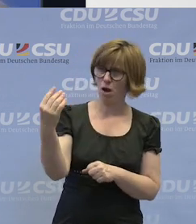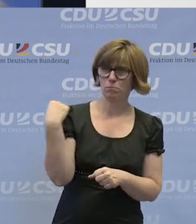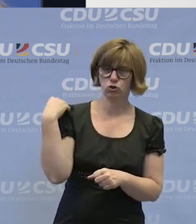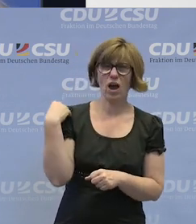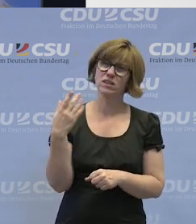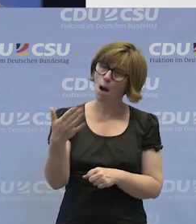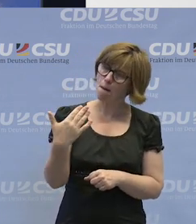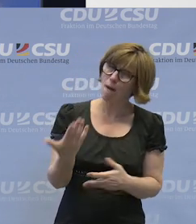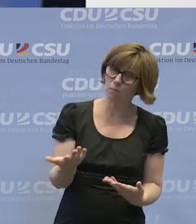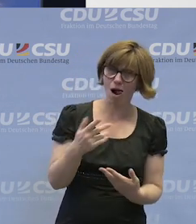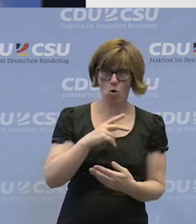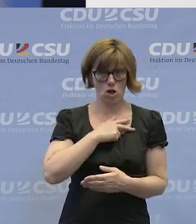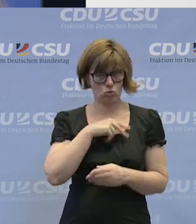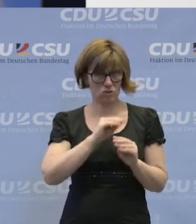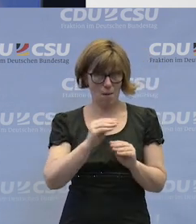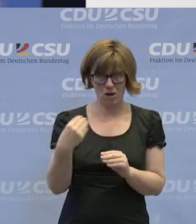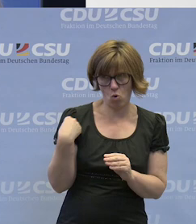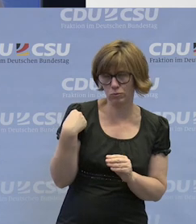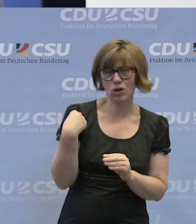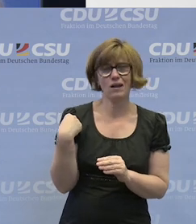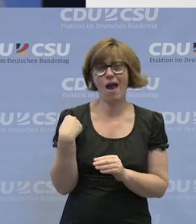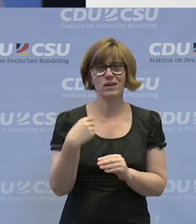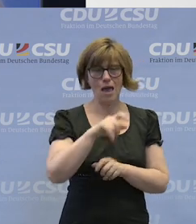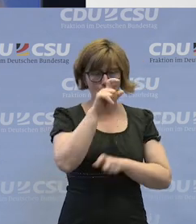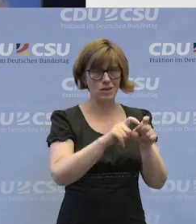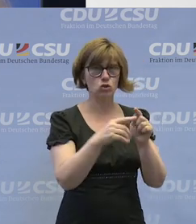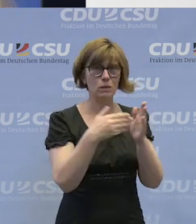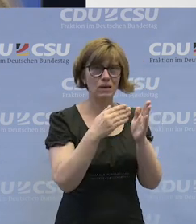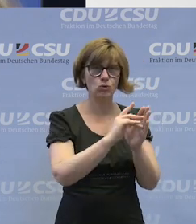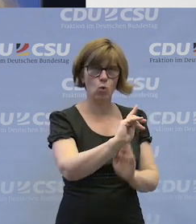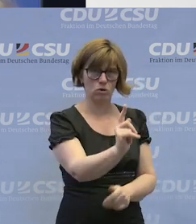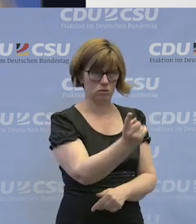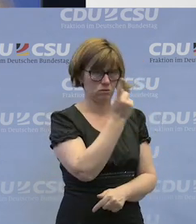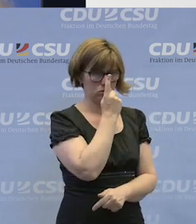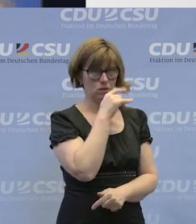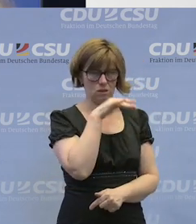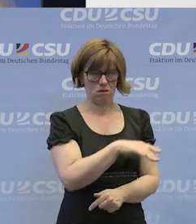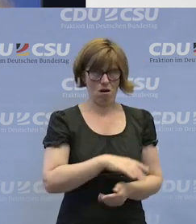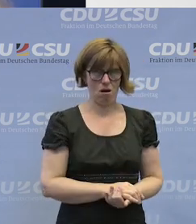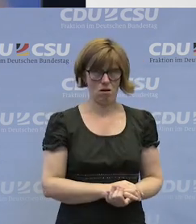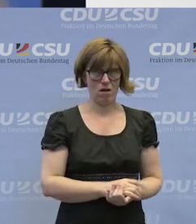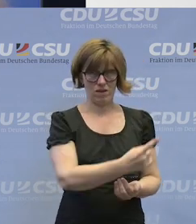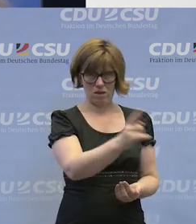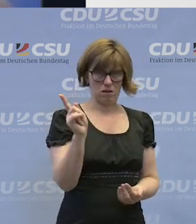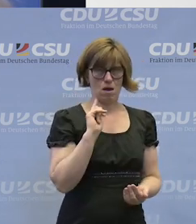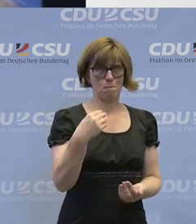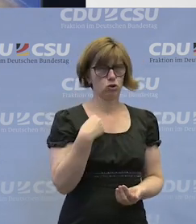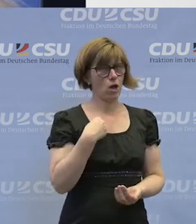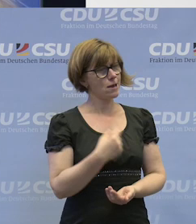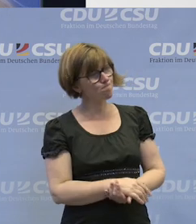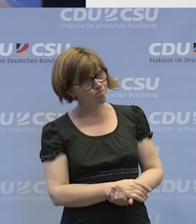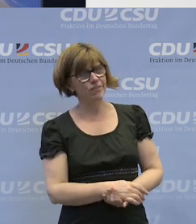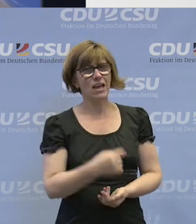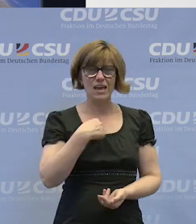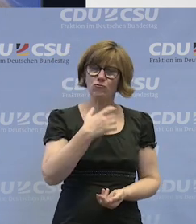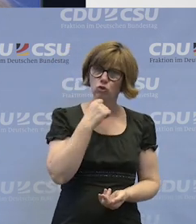auf mich zukam oder ein Sozialpädagoge, sondern weil der Mensch mit Behinderung bei mir sozusagen indirekt vor der Tür stand und sagte, ich